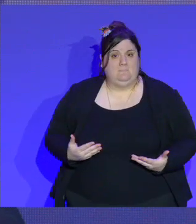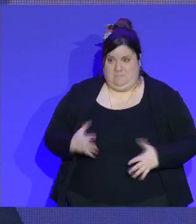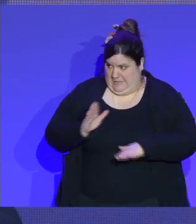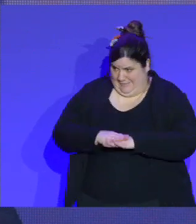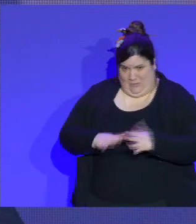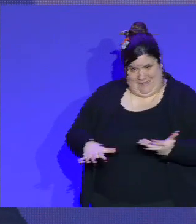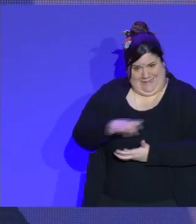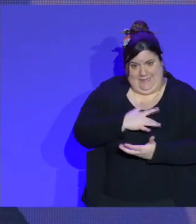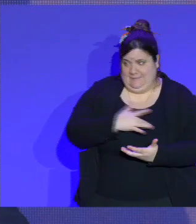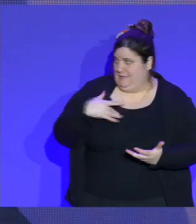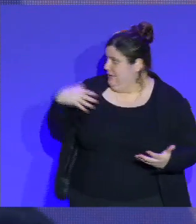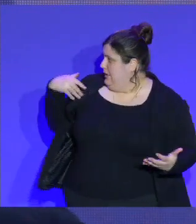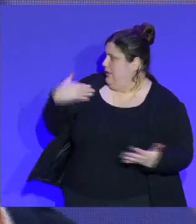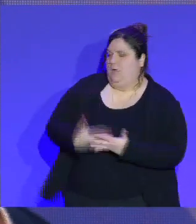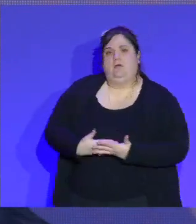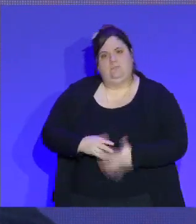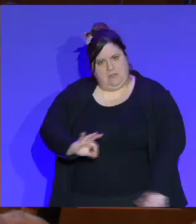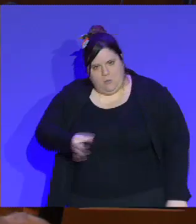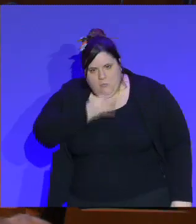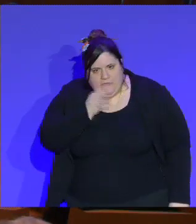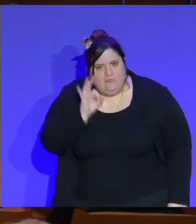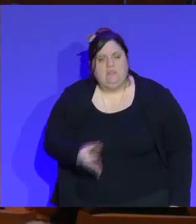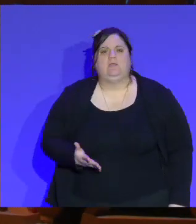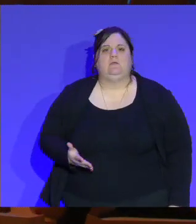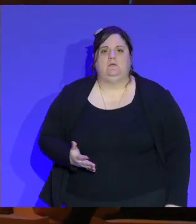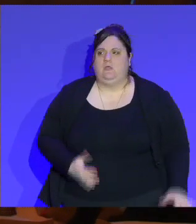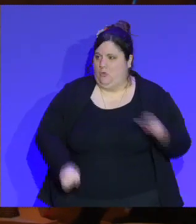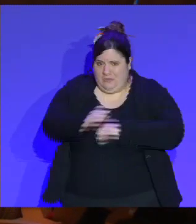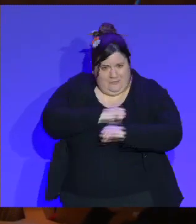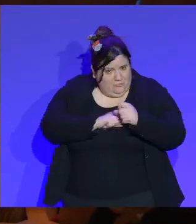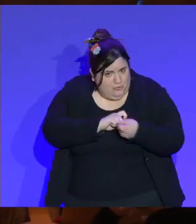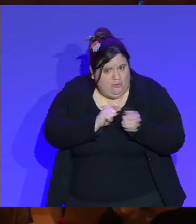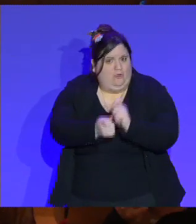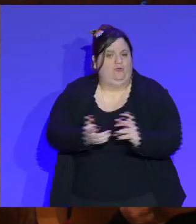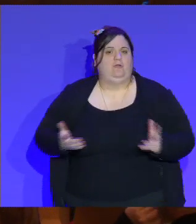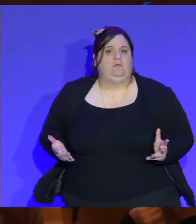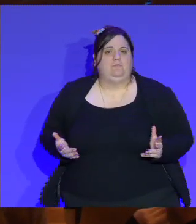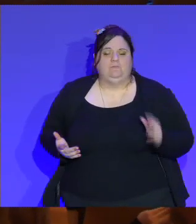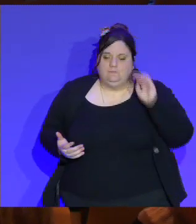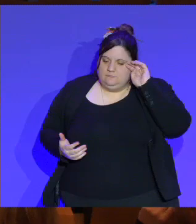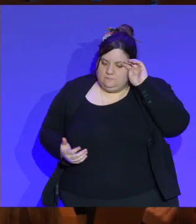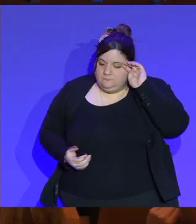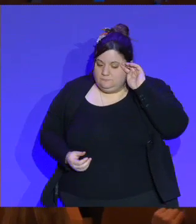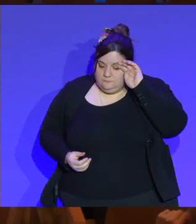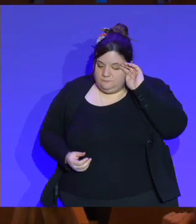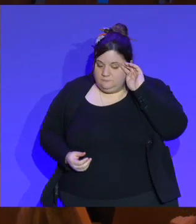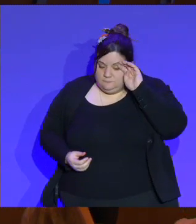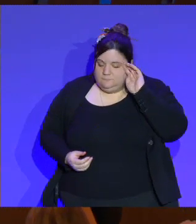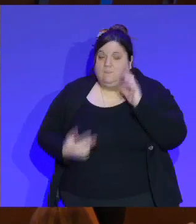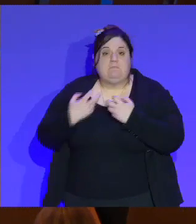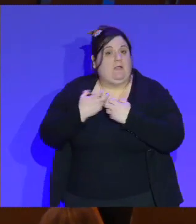on a l'occasion dans la reconfiguration des bureaux comme dans le cahier des charges pour la construction